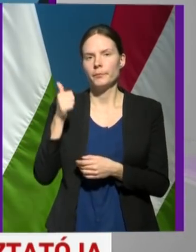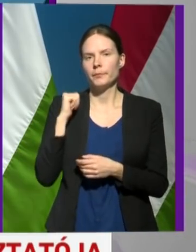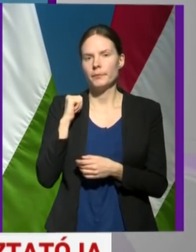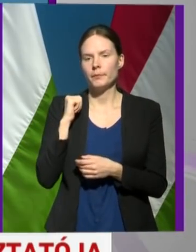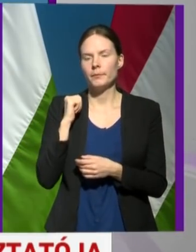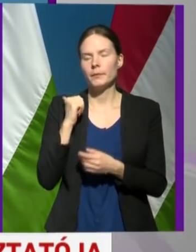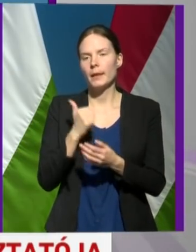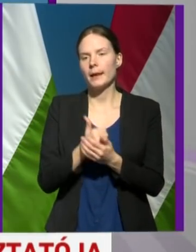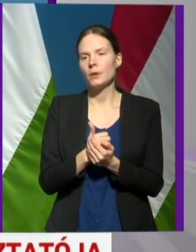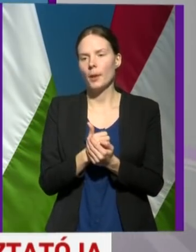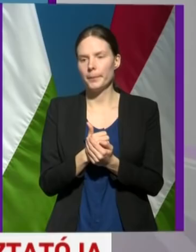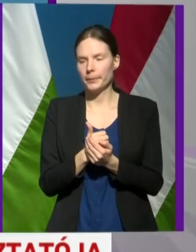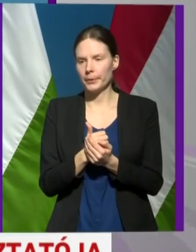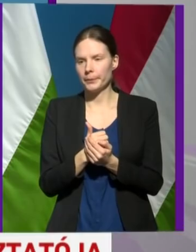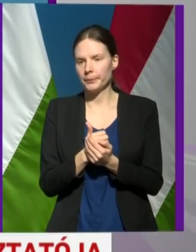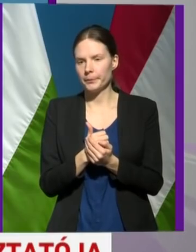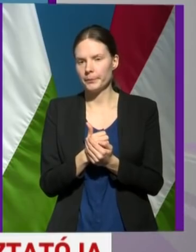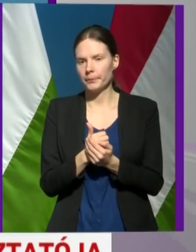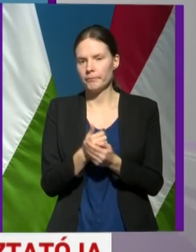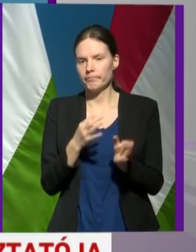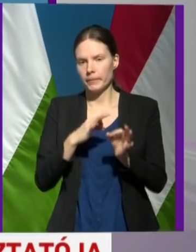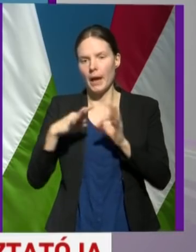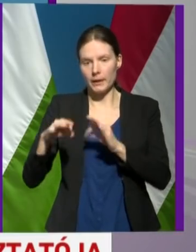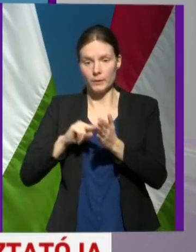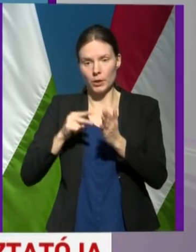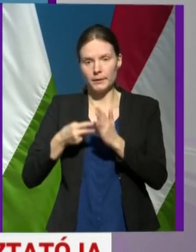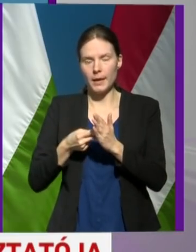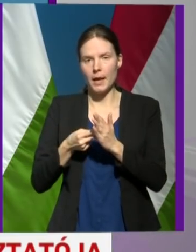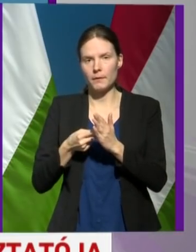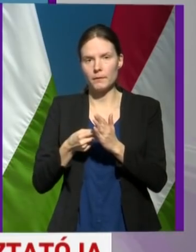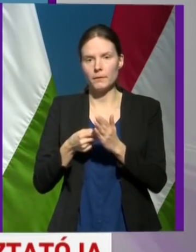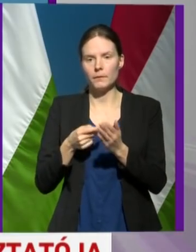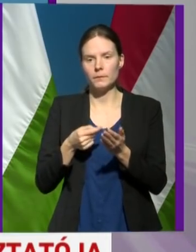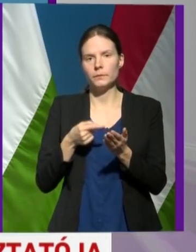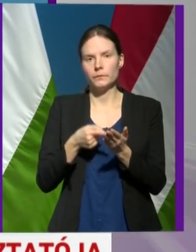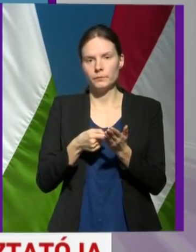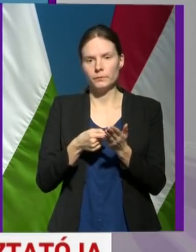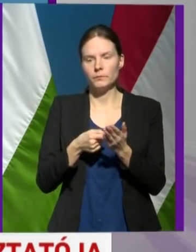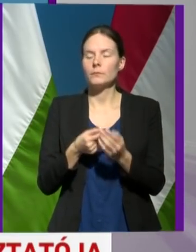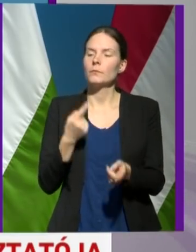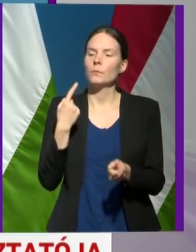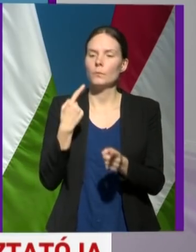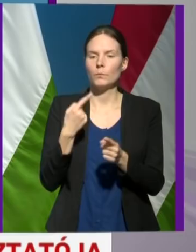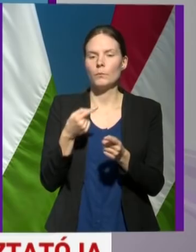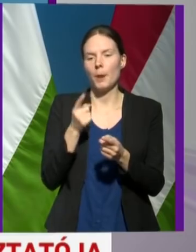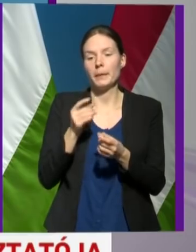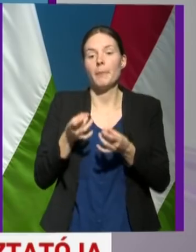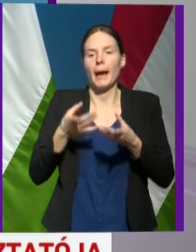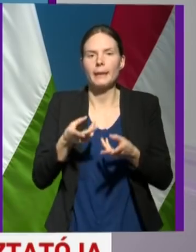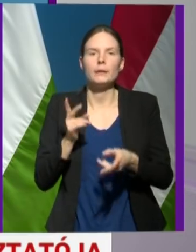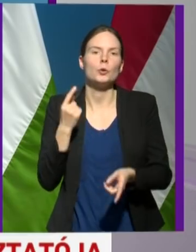mondtuk el ezt, hogy elkészült az a terv, ami alapján plusz kapacitásokat szabadítunk fel,